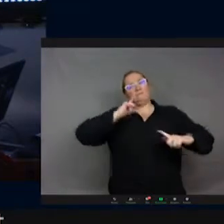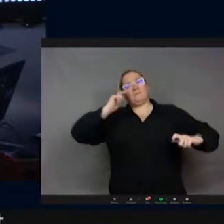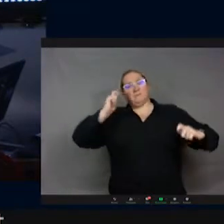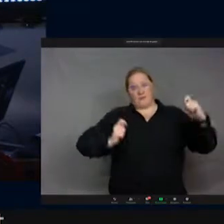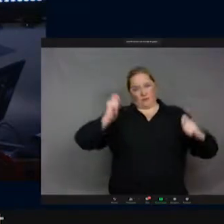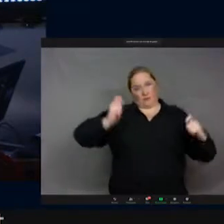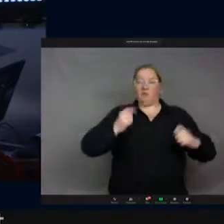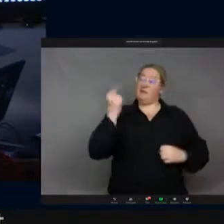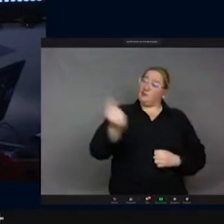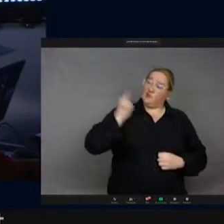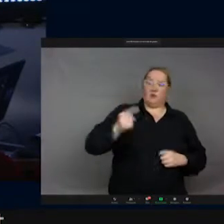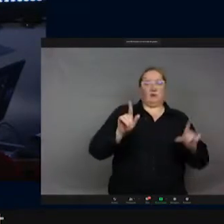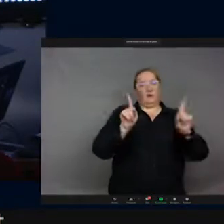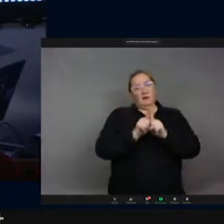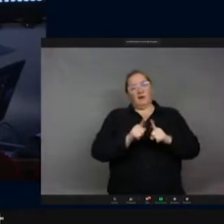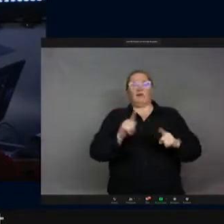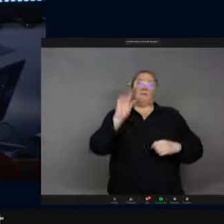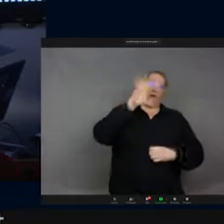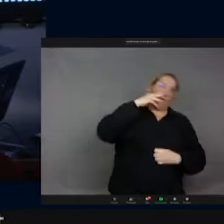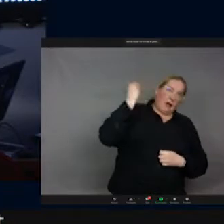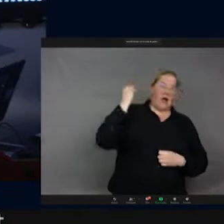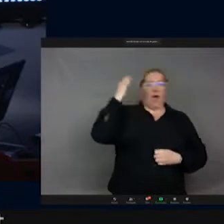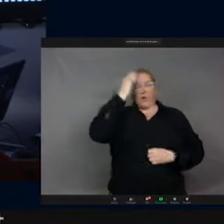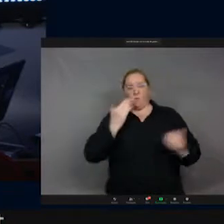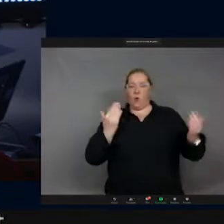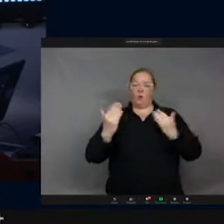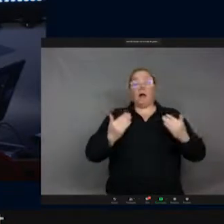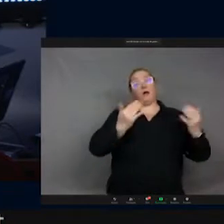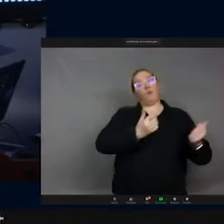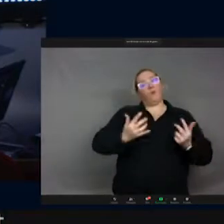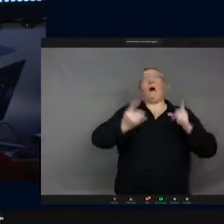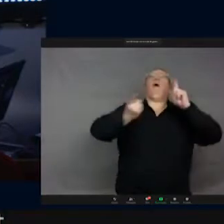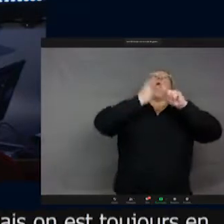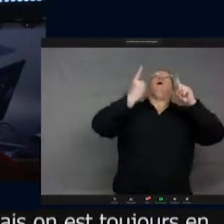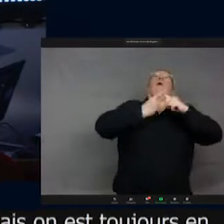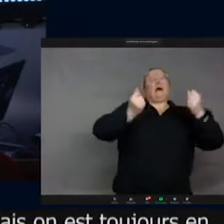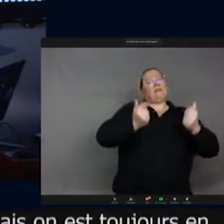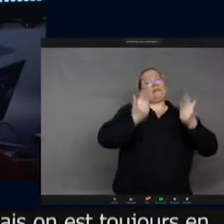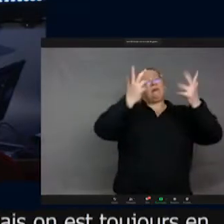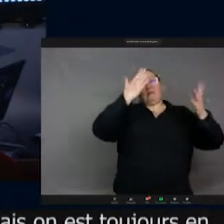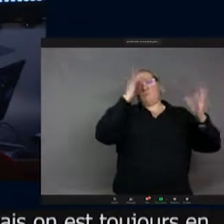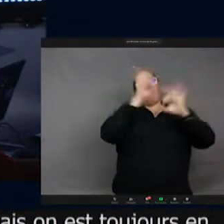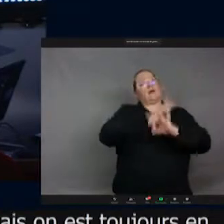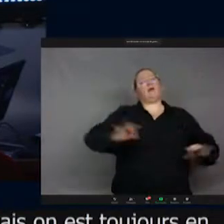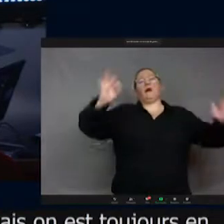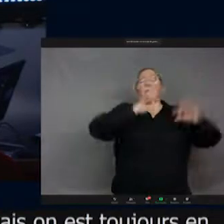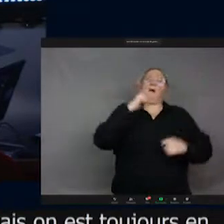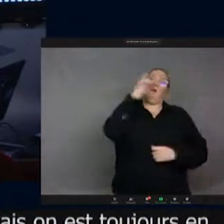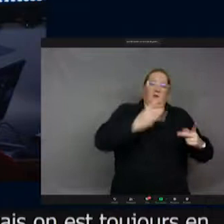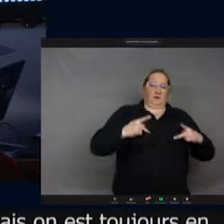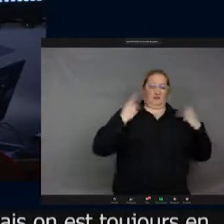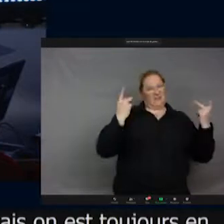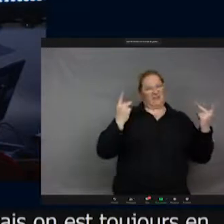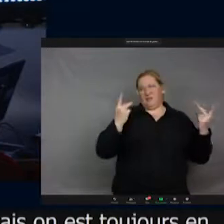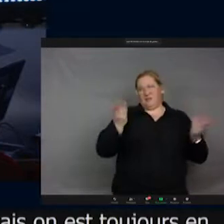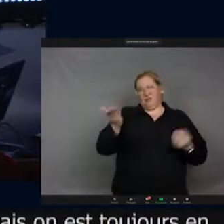en train de comparer. Vous voyez, comme si compter,'était important, parce que c'est vrai que nous, les maths et tout, sans compter, on serait vraiment mal, mais parfois, ce n pas forcément